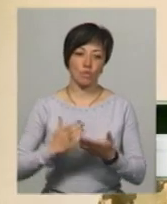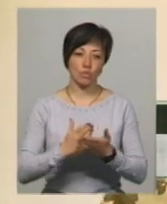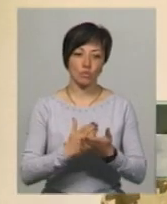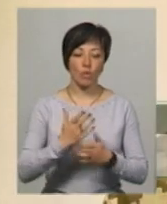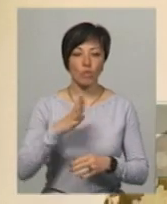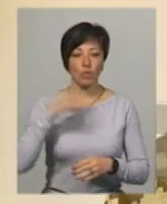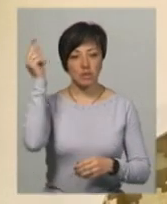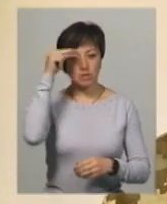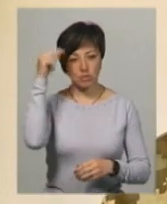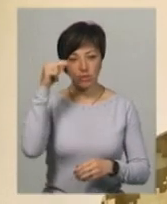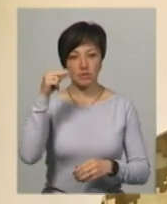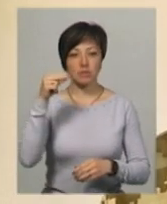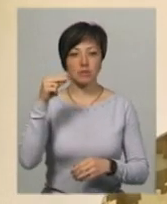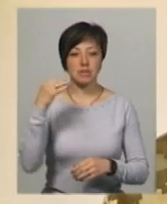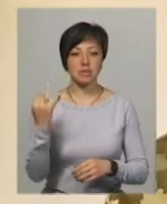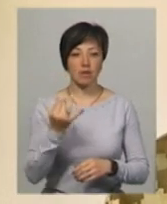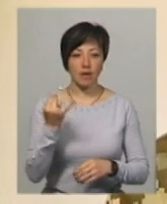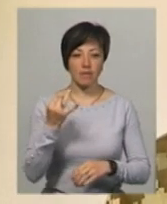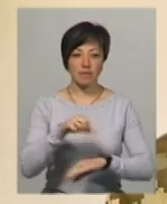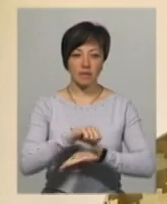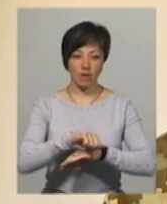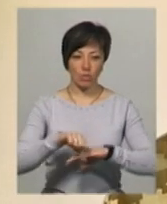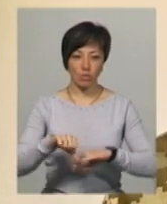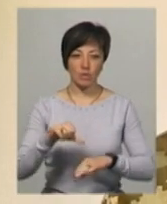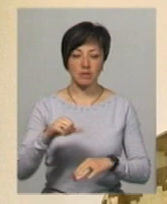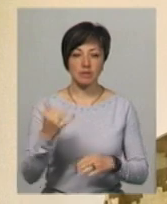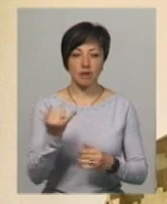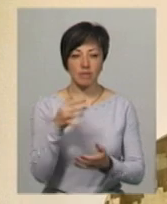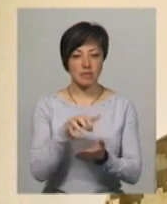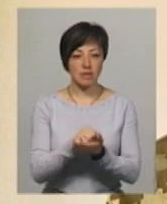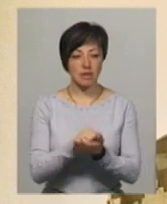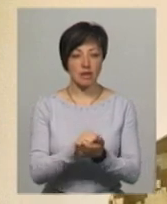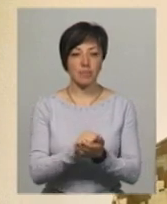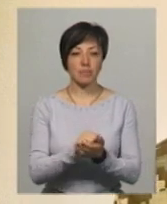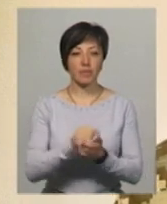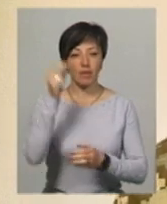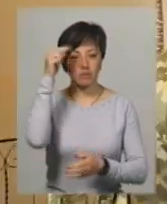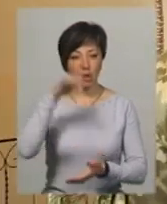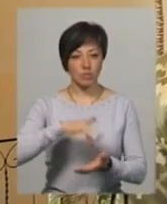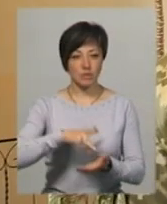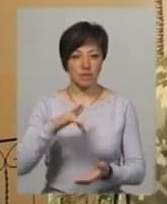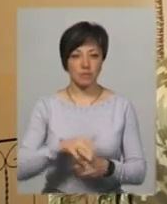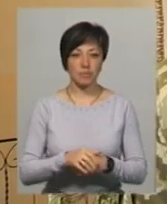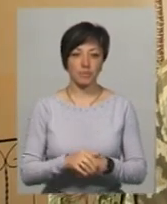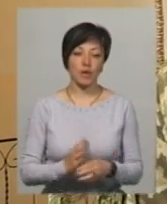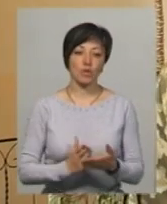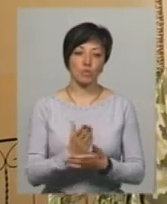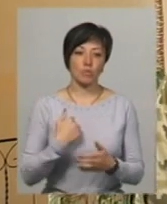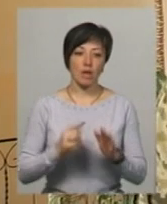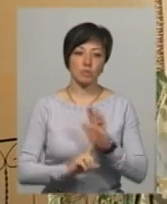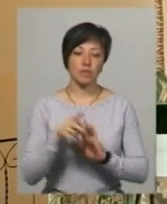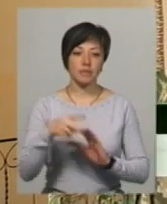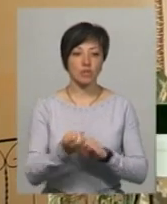стажування на кордоні, також цікаві заняття дуже проходять на польовому навчальному центрі. Службу свою розпочав з